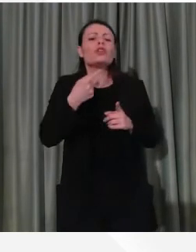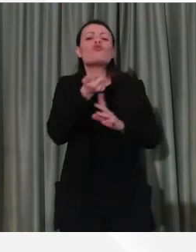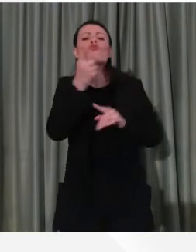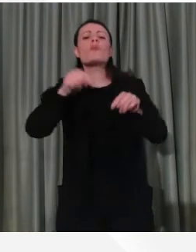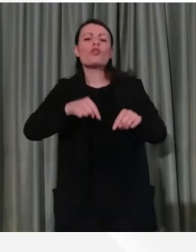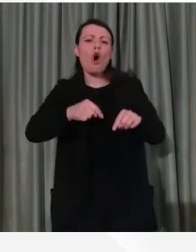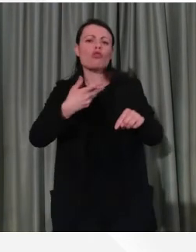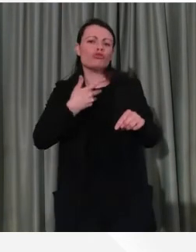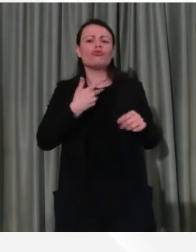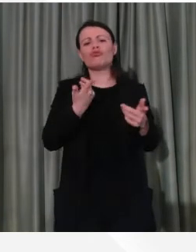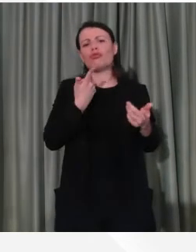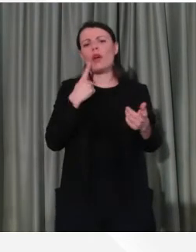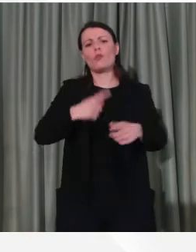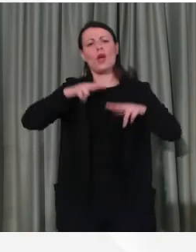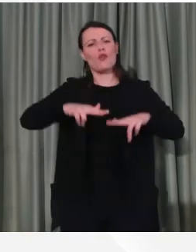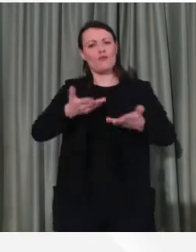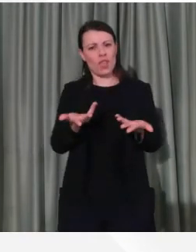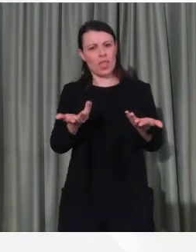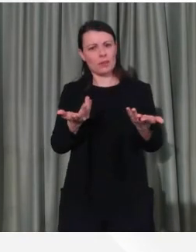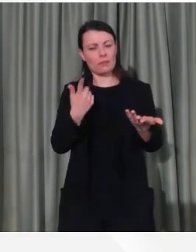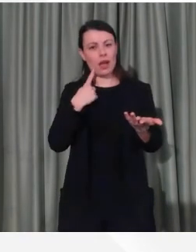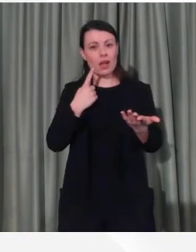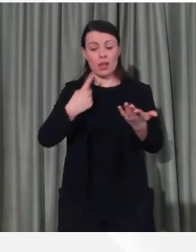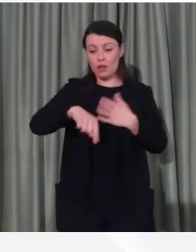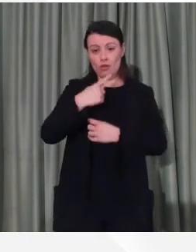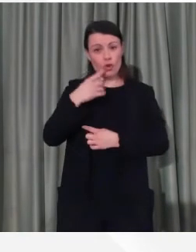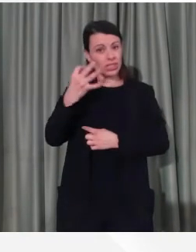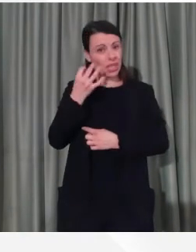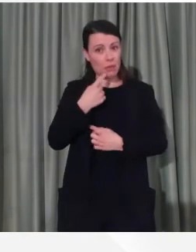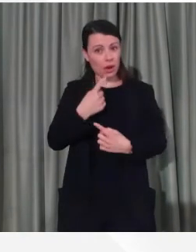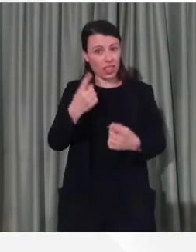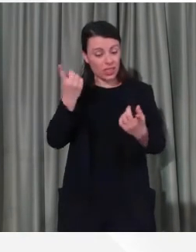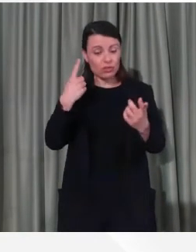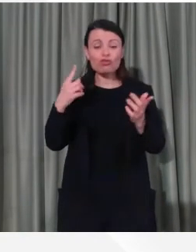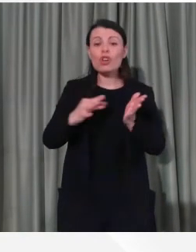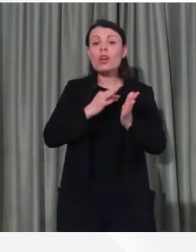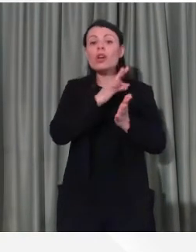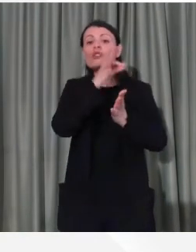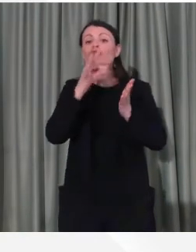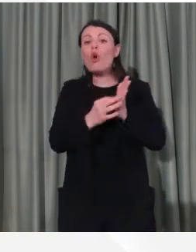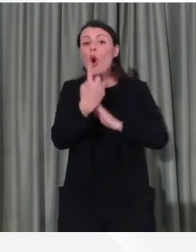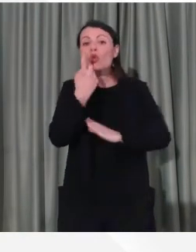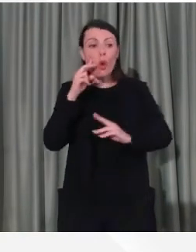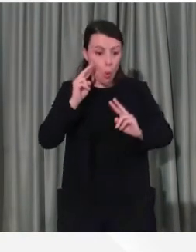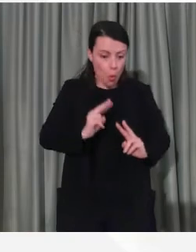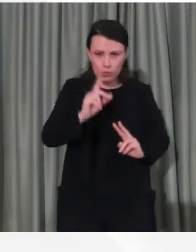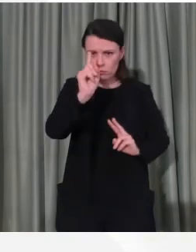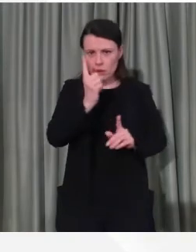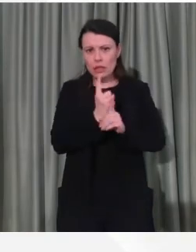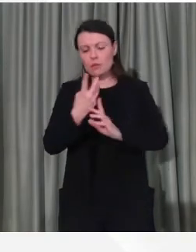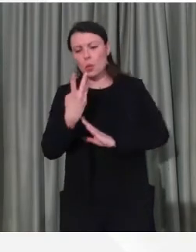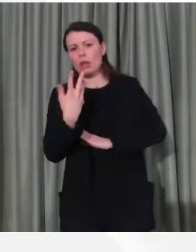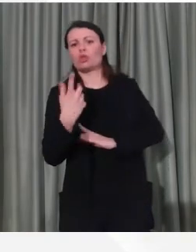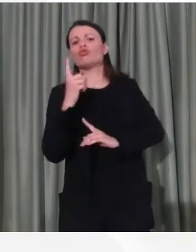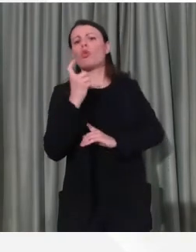del trend che va valutato, come abbiamo sempre detto, nell'arco di 4-5 giorni. Allora avevamo detto che il